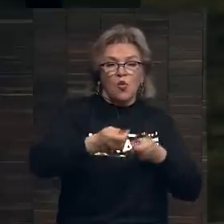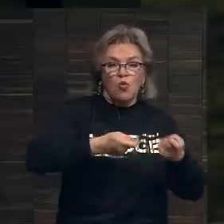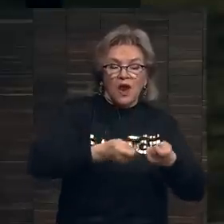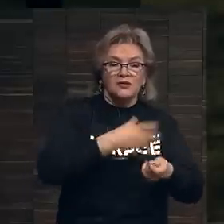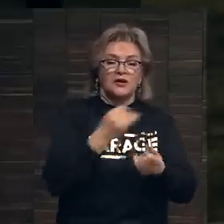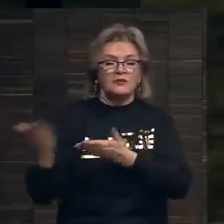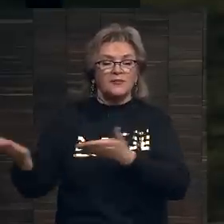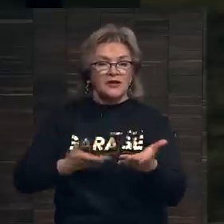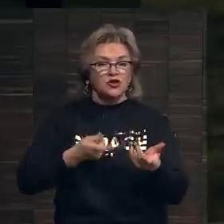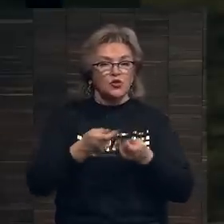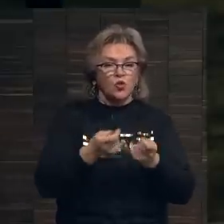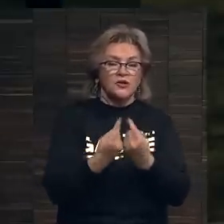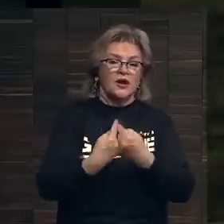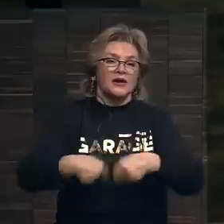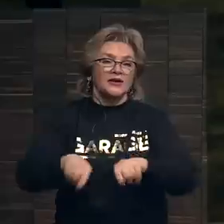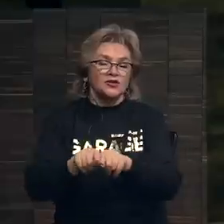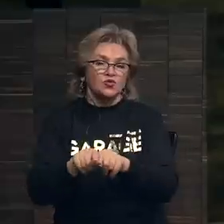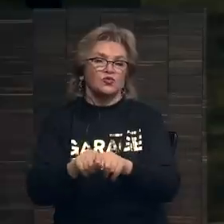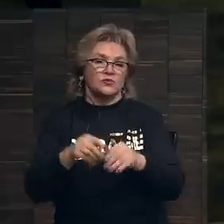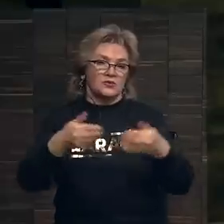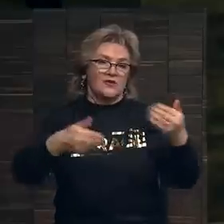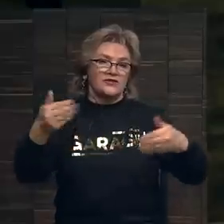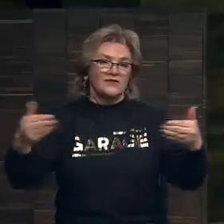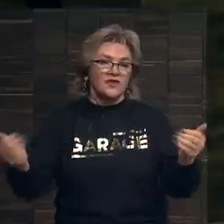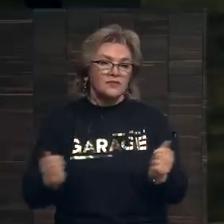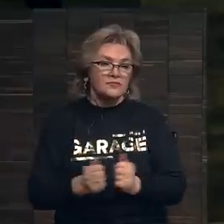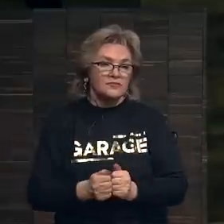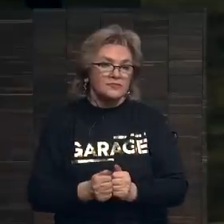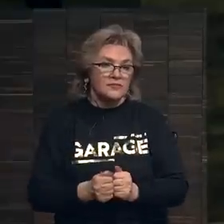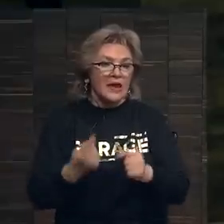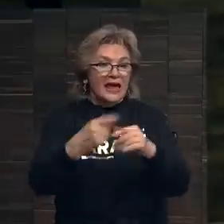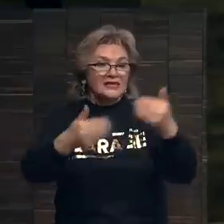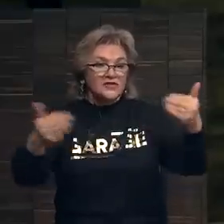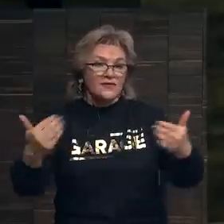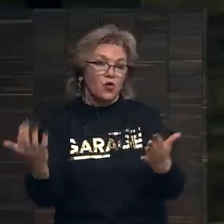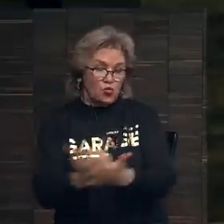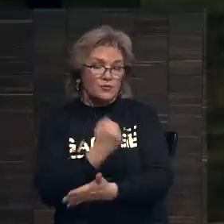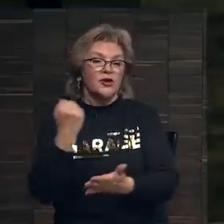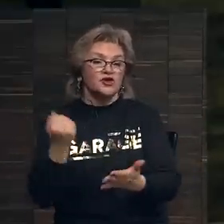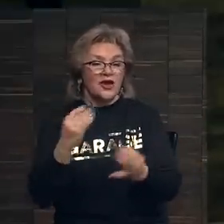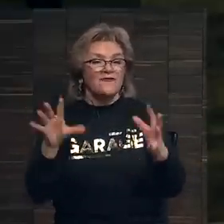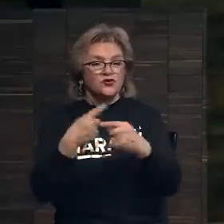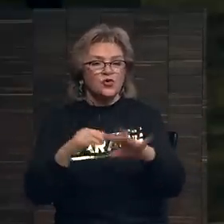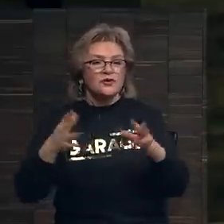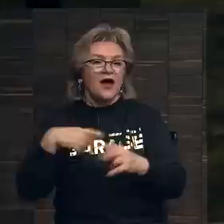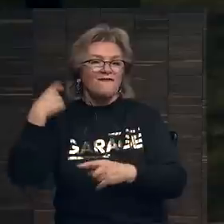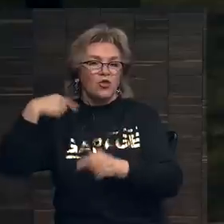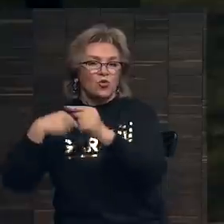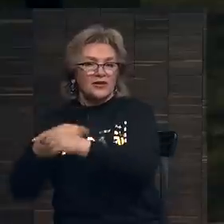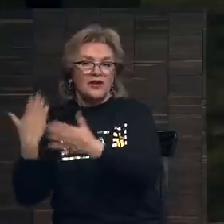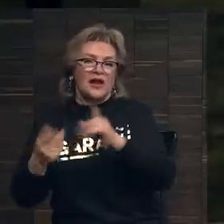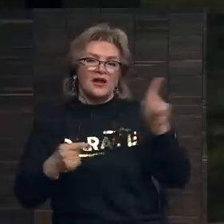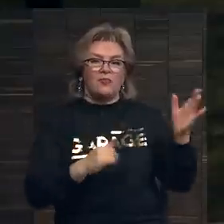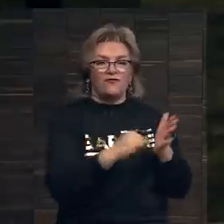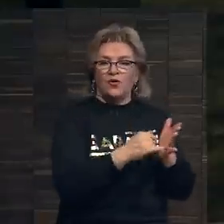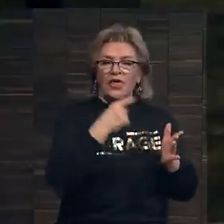приглашенные кураторы организуют эти выставки. эти выставки успешны, но все это происходит в Лондоне или Нью-Йорке,